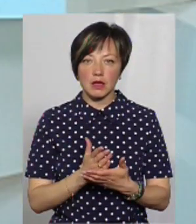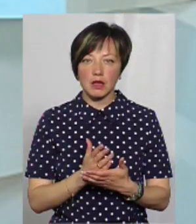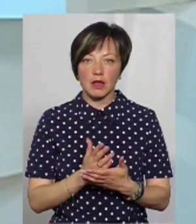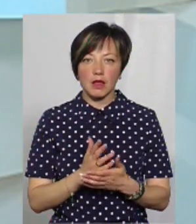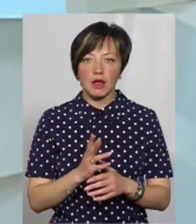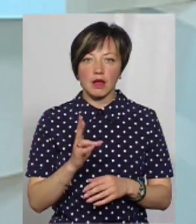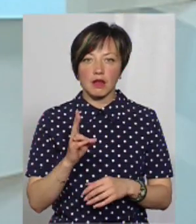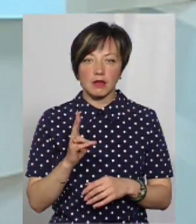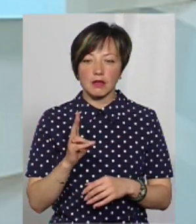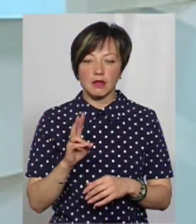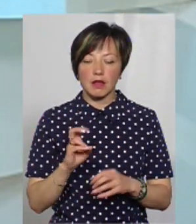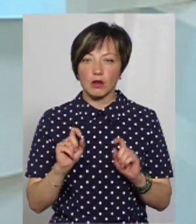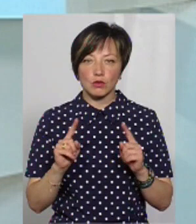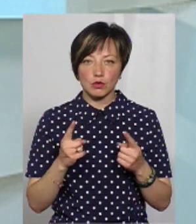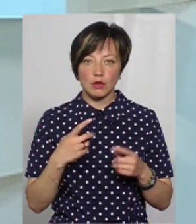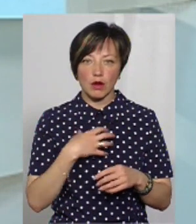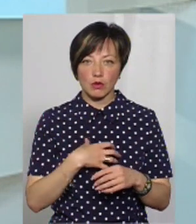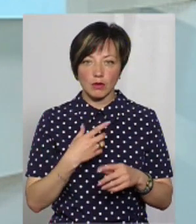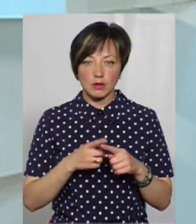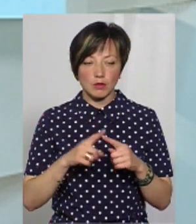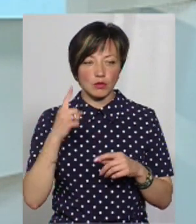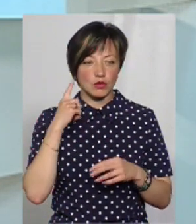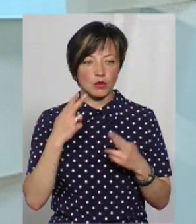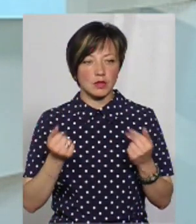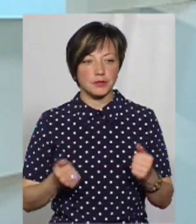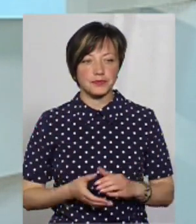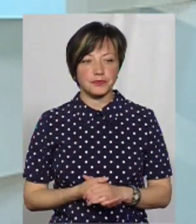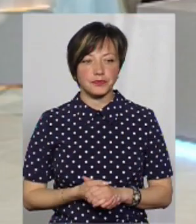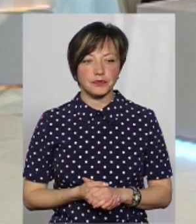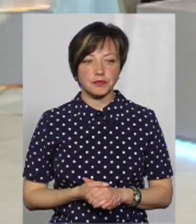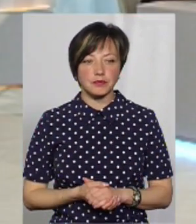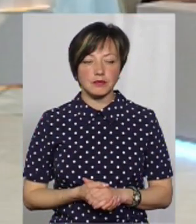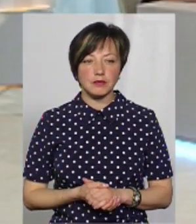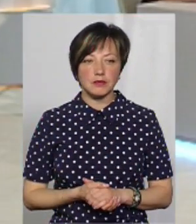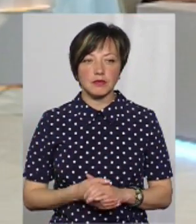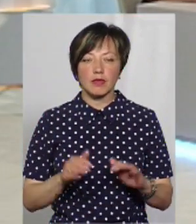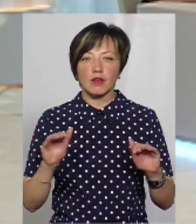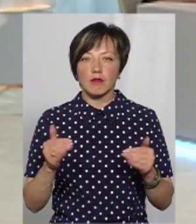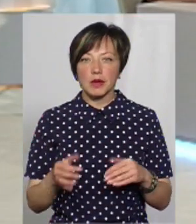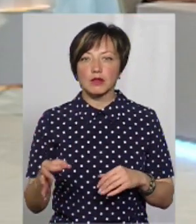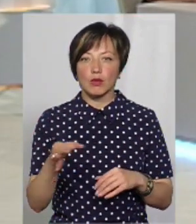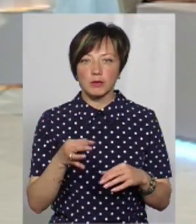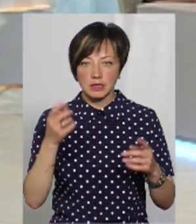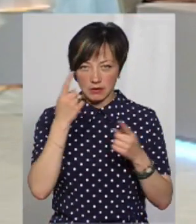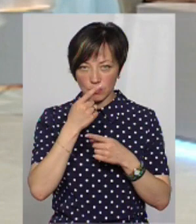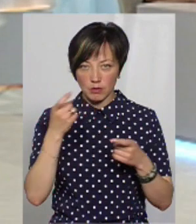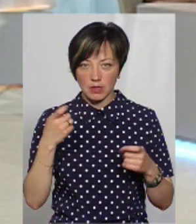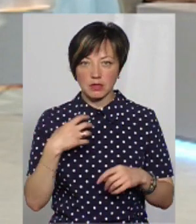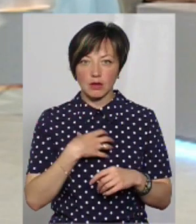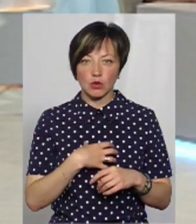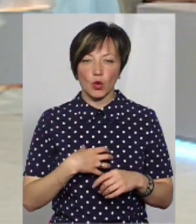не зовсім актуальний. От ми про це почули. Так, в межах області інформація